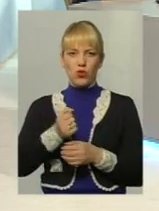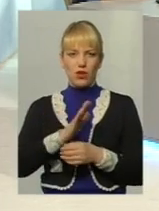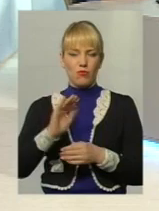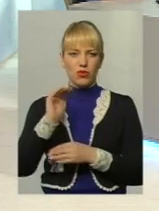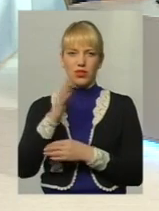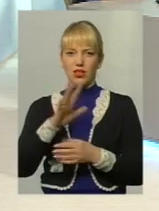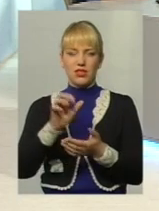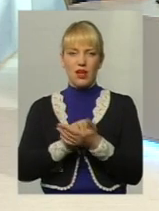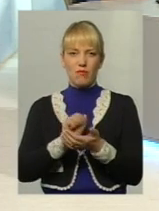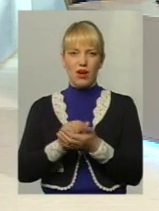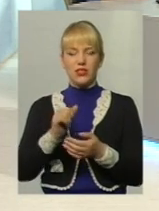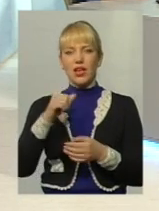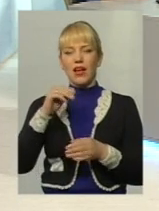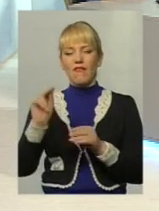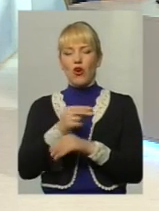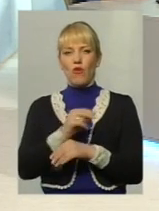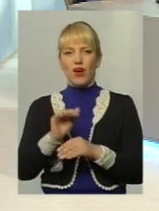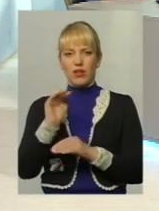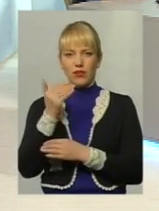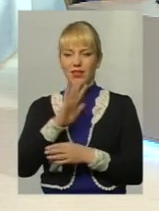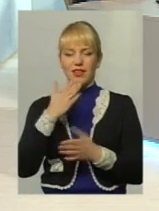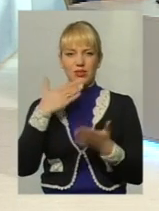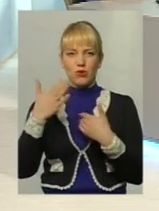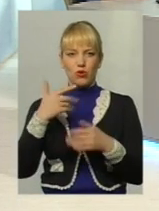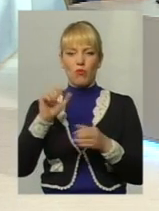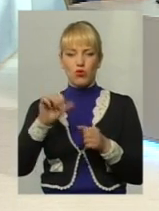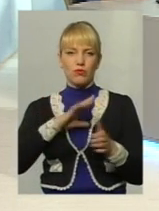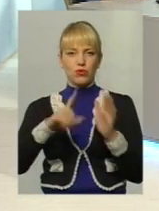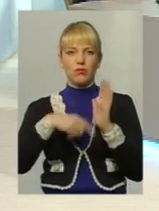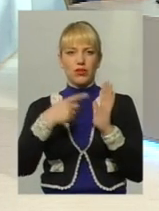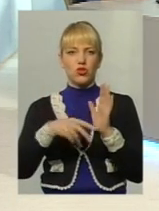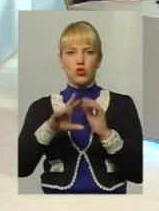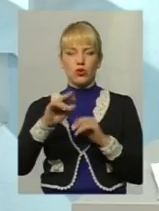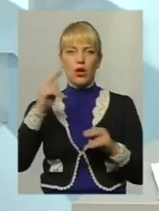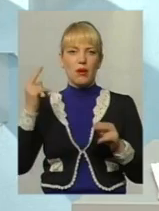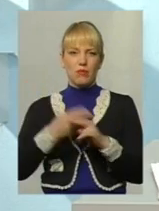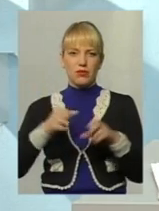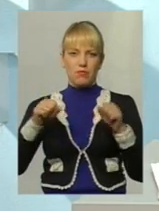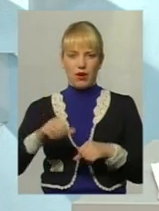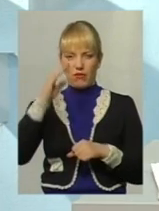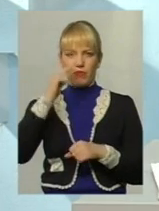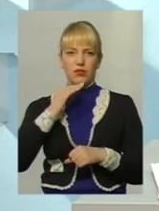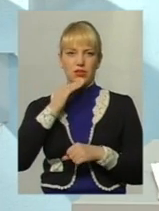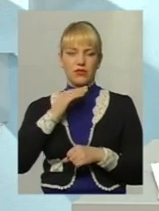руками вихованням дитини, не спілкується, вона може ставити і питання щодо позбавлення його батьківських прав.